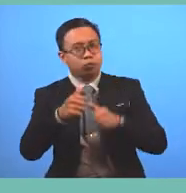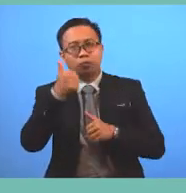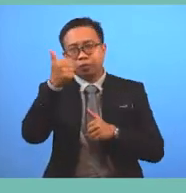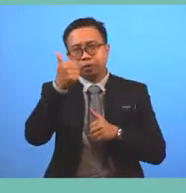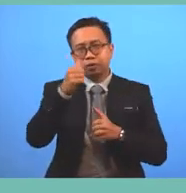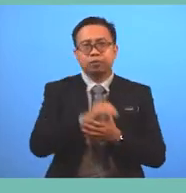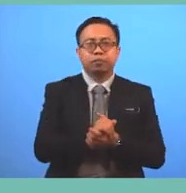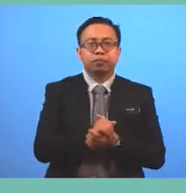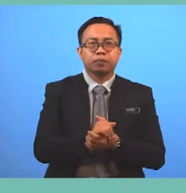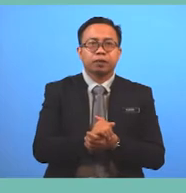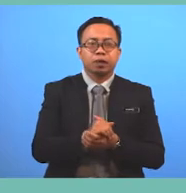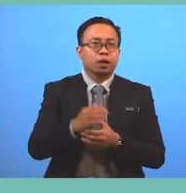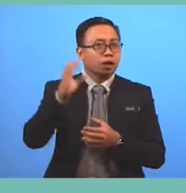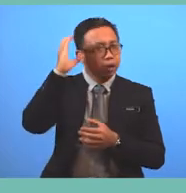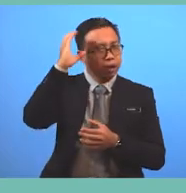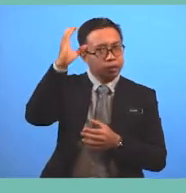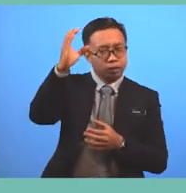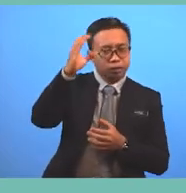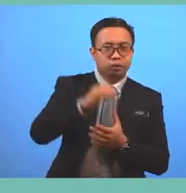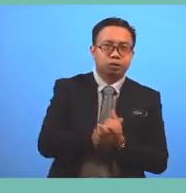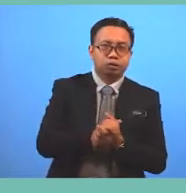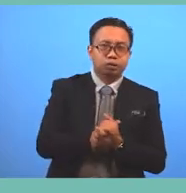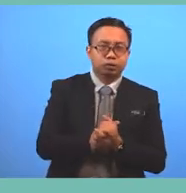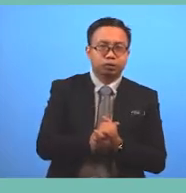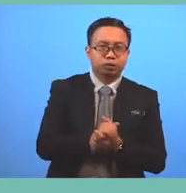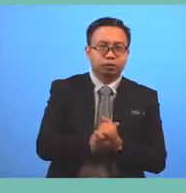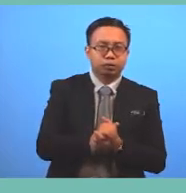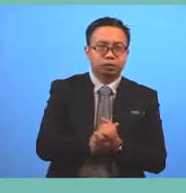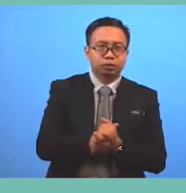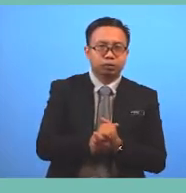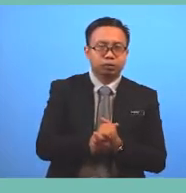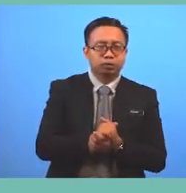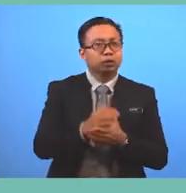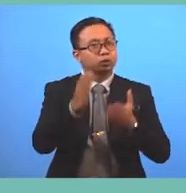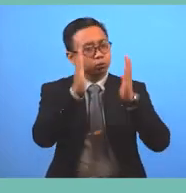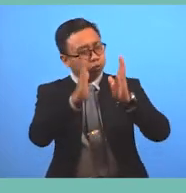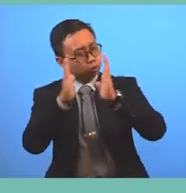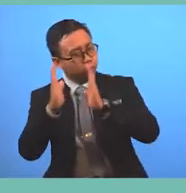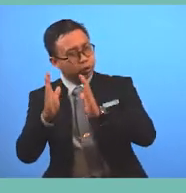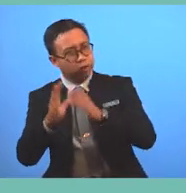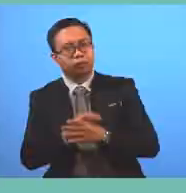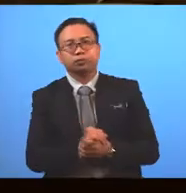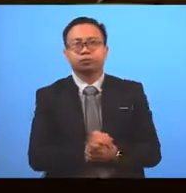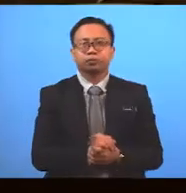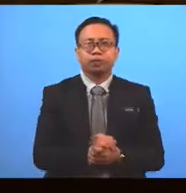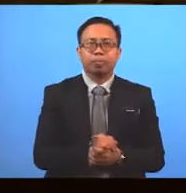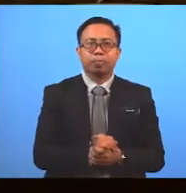characters Cast Leading or supporting characters Sequence or scene